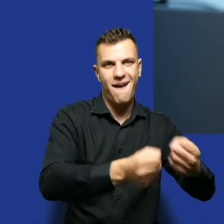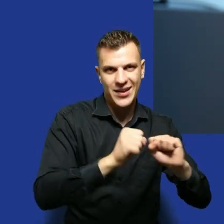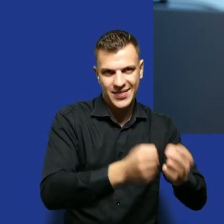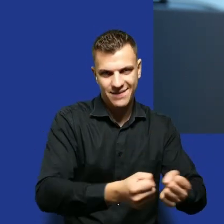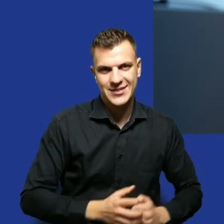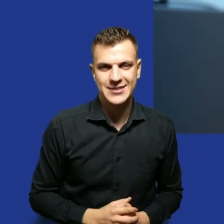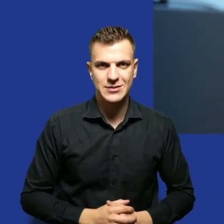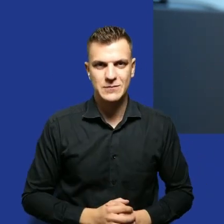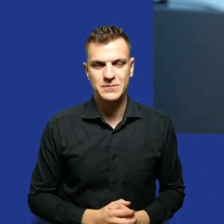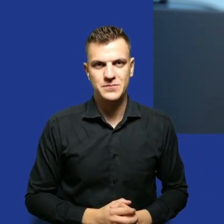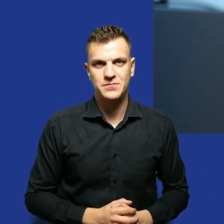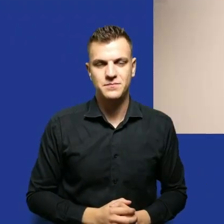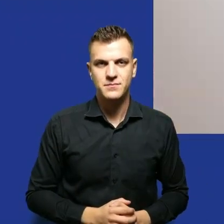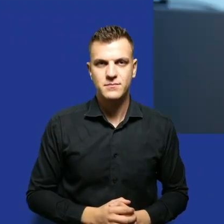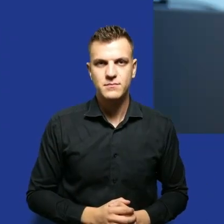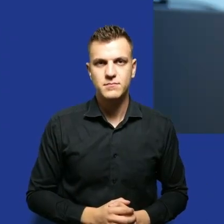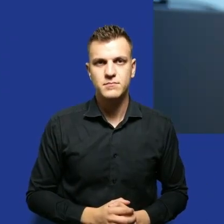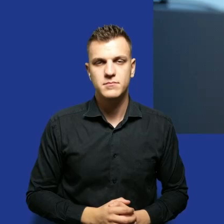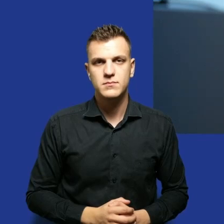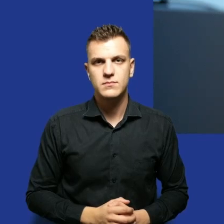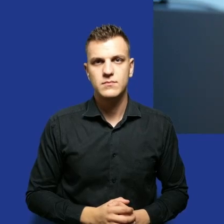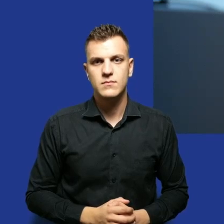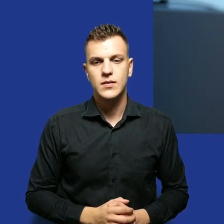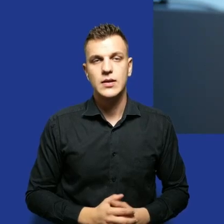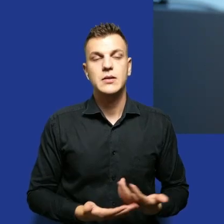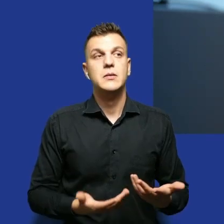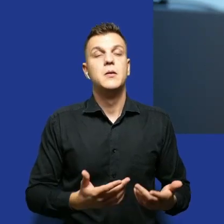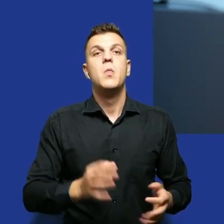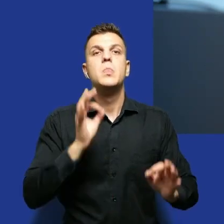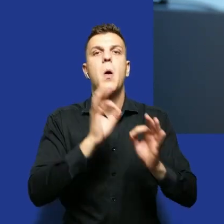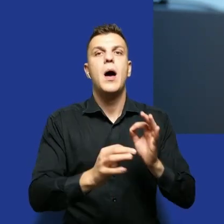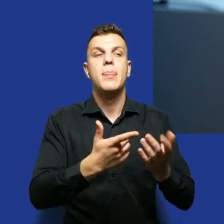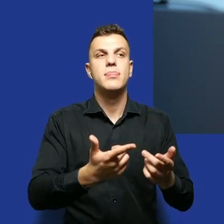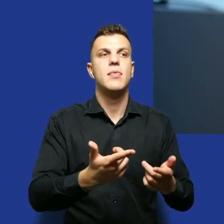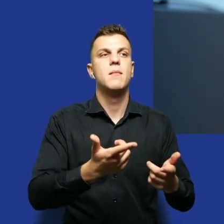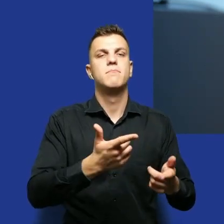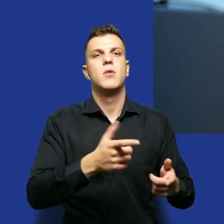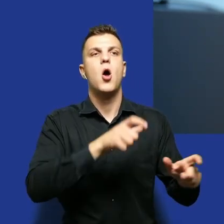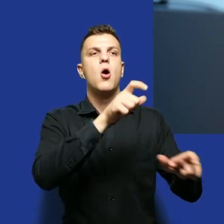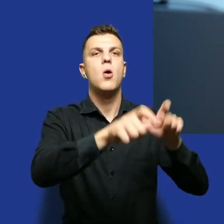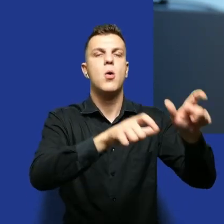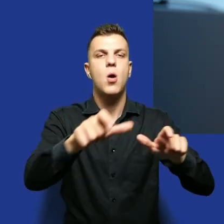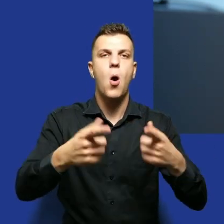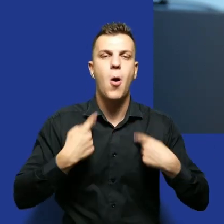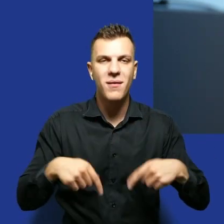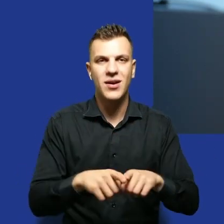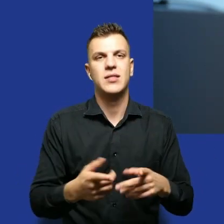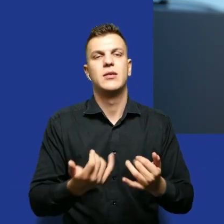żeby uwspólnić definicje różne, bo jest kontrola obywatelska, działania strażnicze, działania watchdogowe,